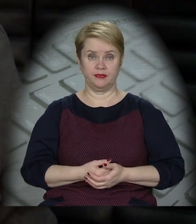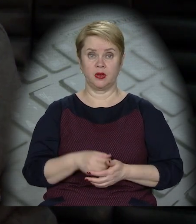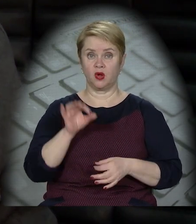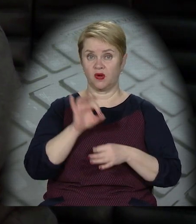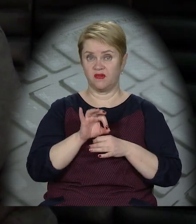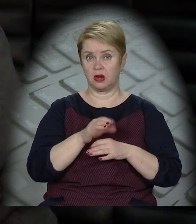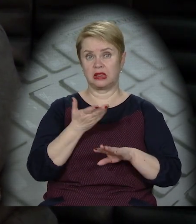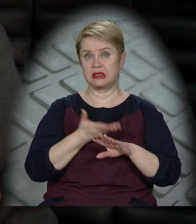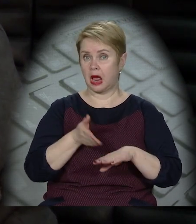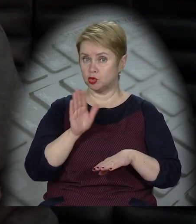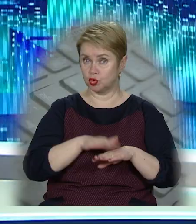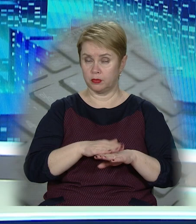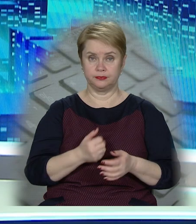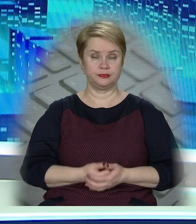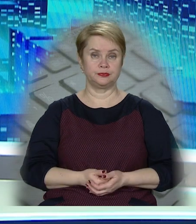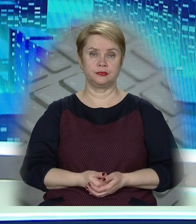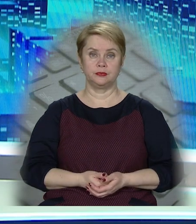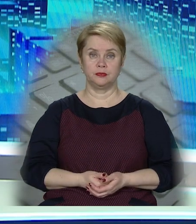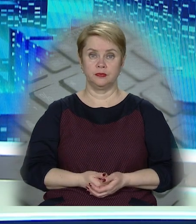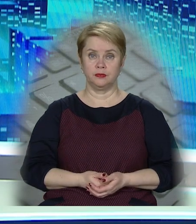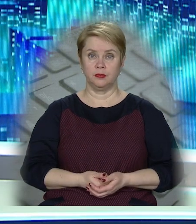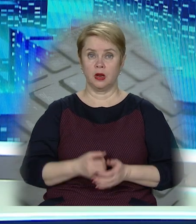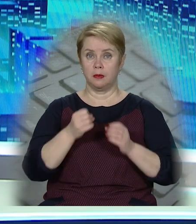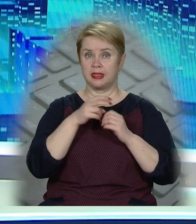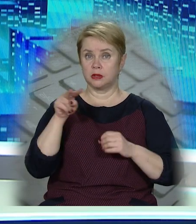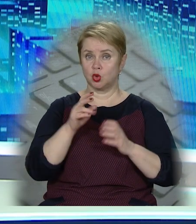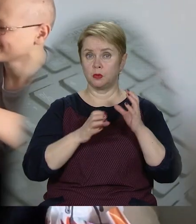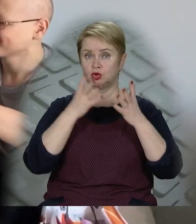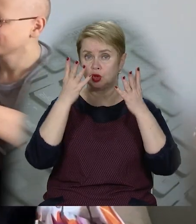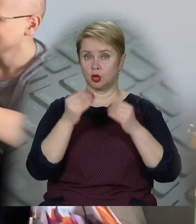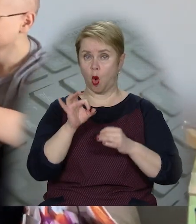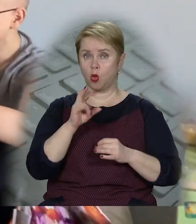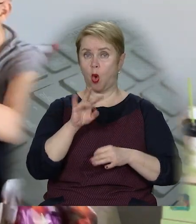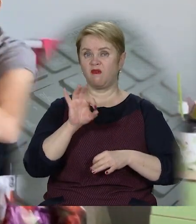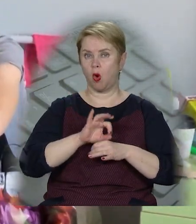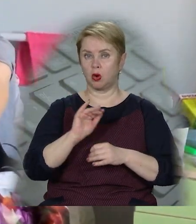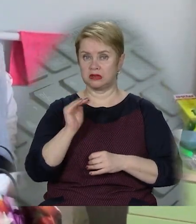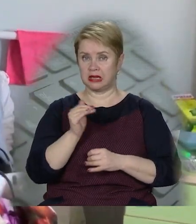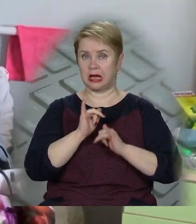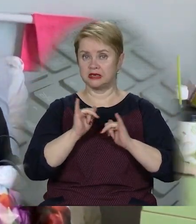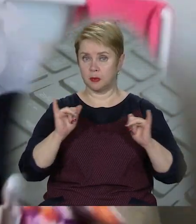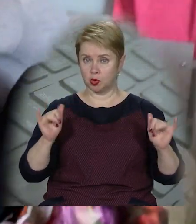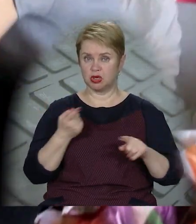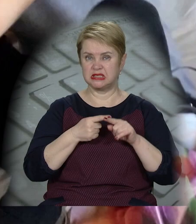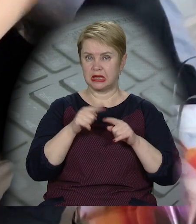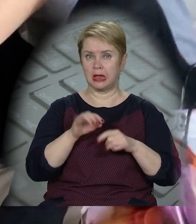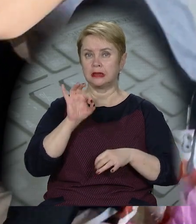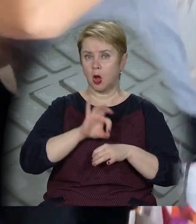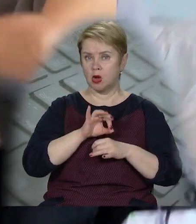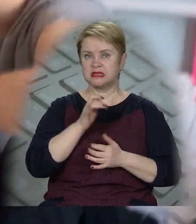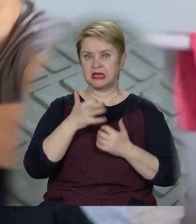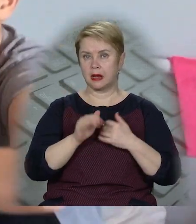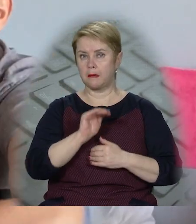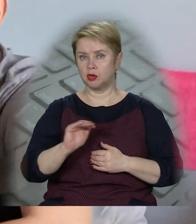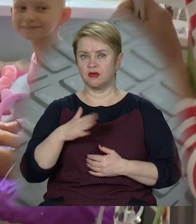хворіють дуже тяжко. 15 лютого – Міжнародний день онкохворої дитини. Рівень розповсюдження цієї недуги